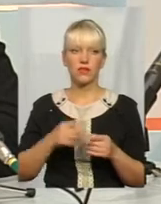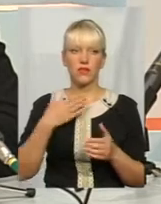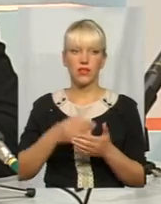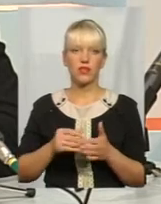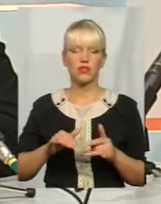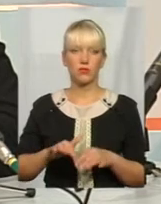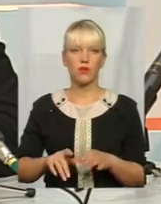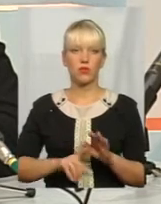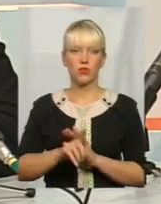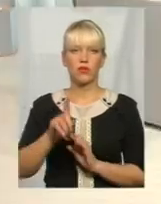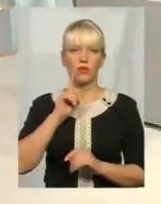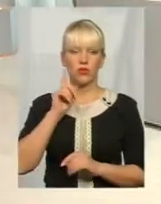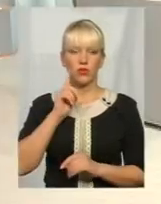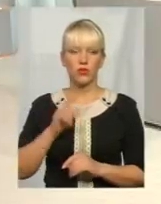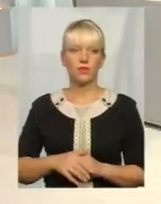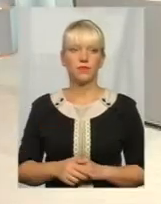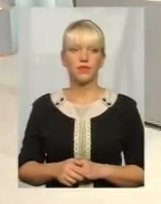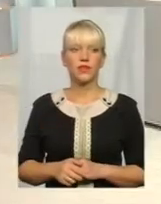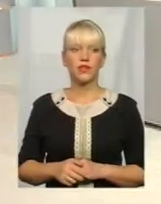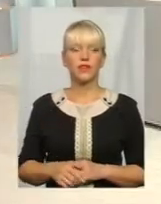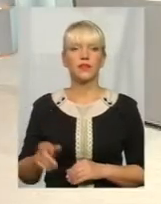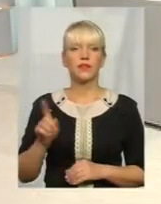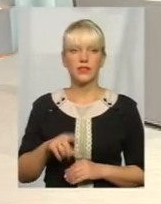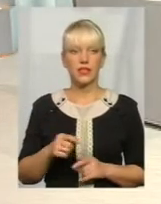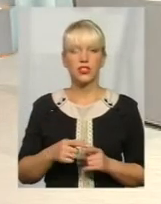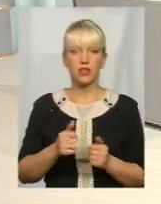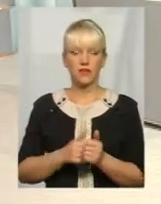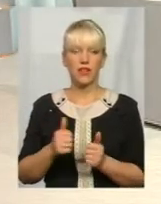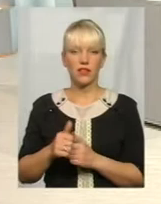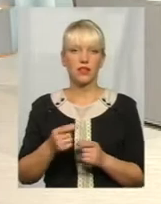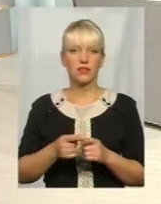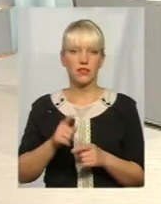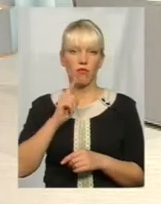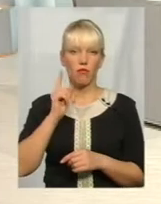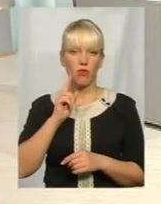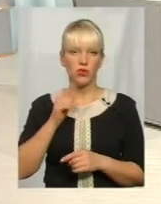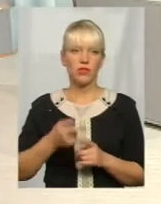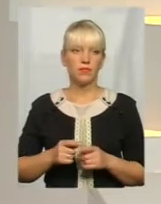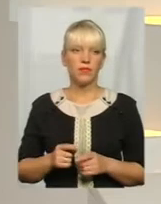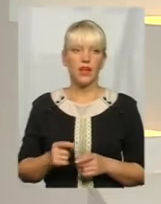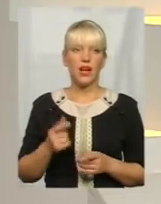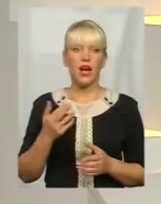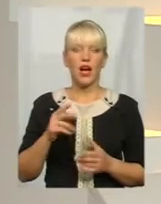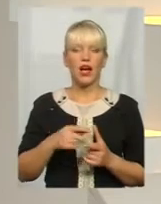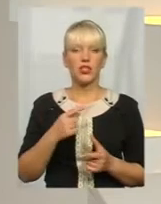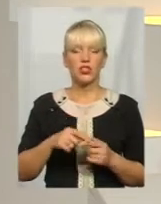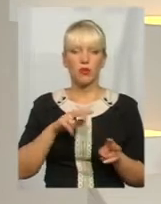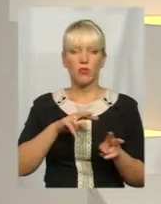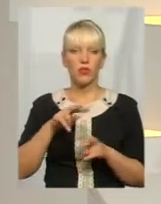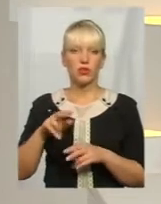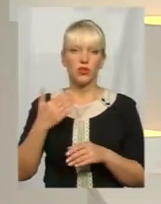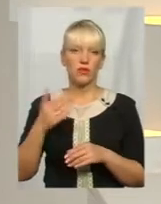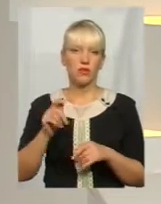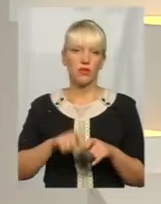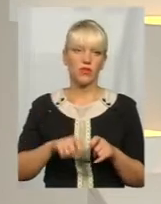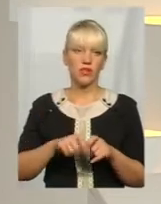започаткували молодь. Молодь все ж таки в лідерах. Молодь, да, в лідерах це така рушіна сила. Скажіть, а чи моніторили, ви перевіряли